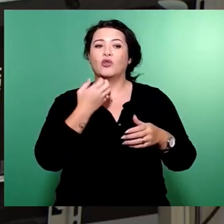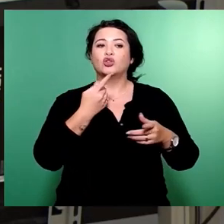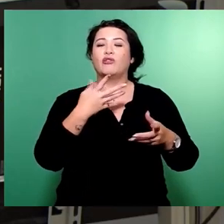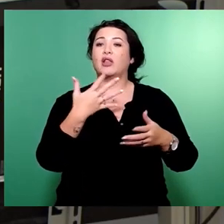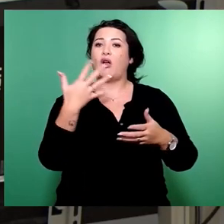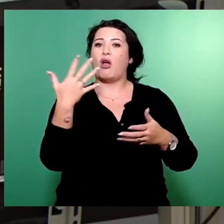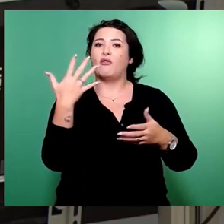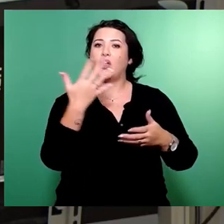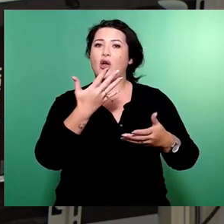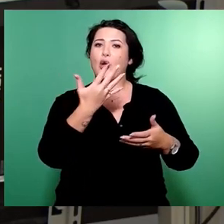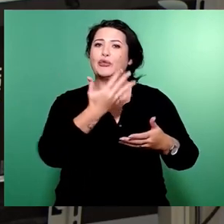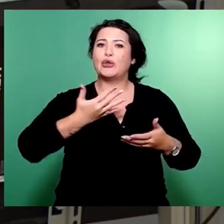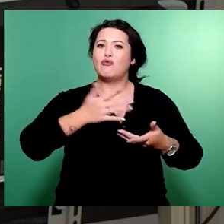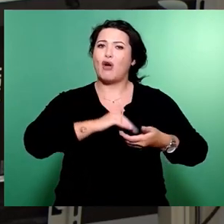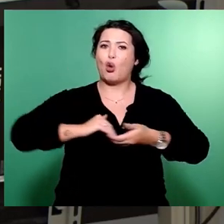befriedigen,